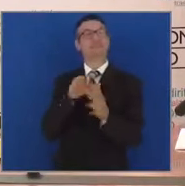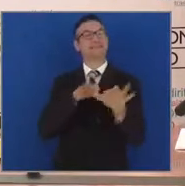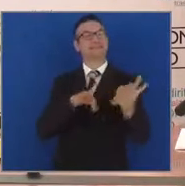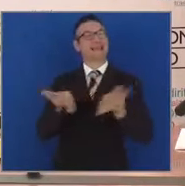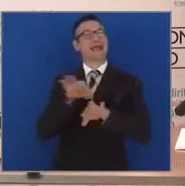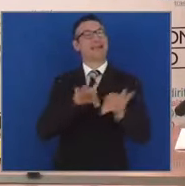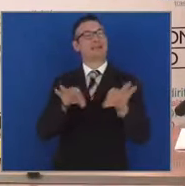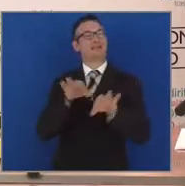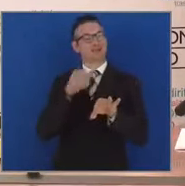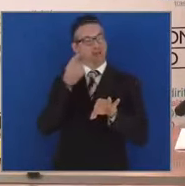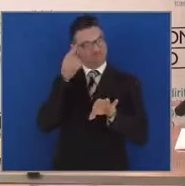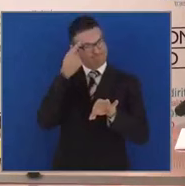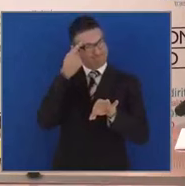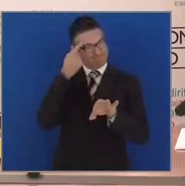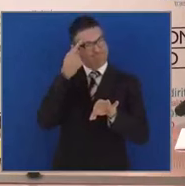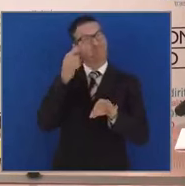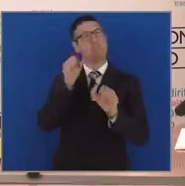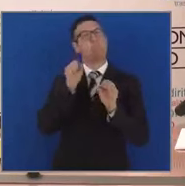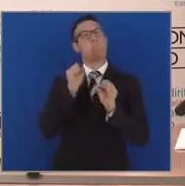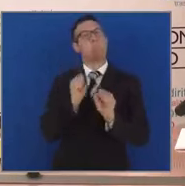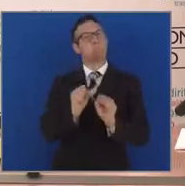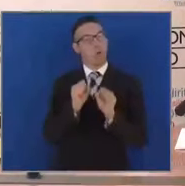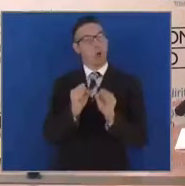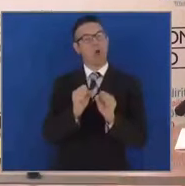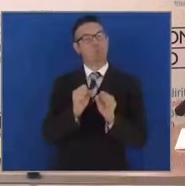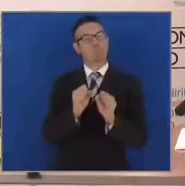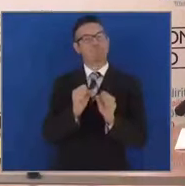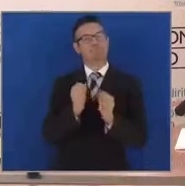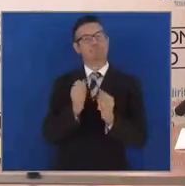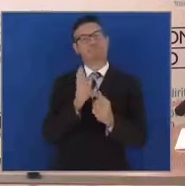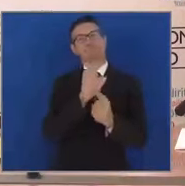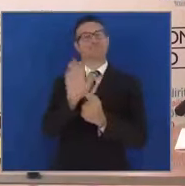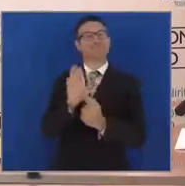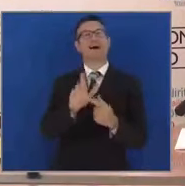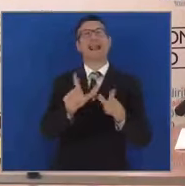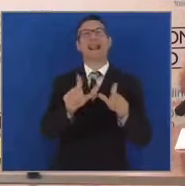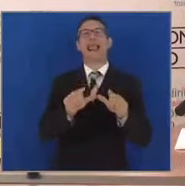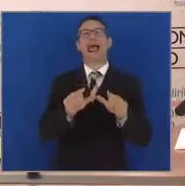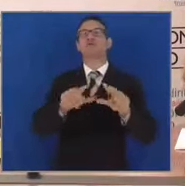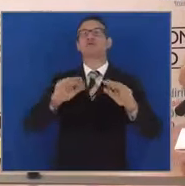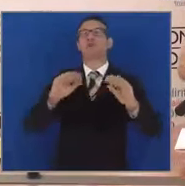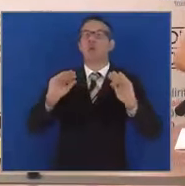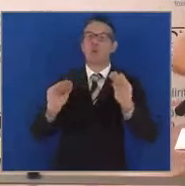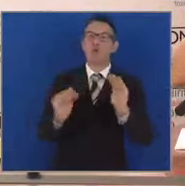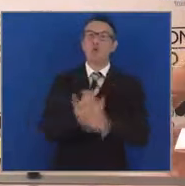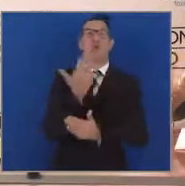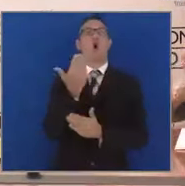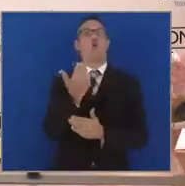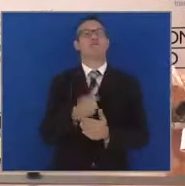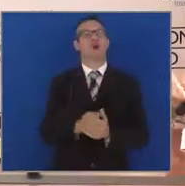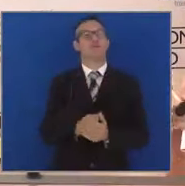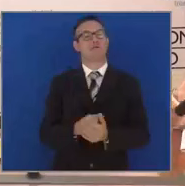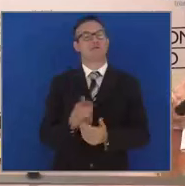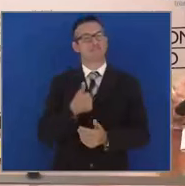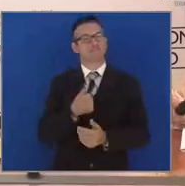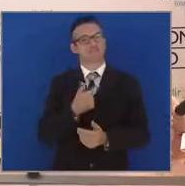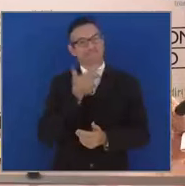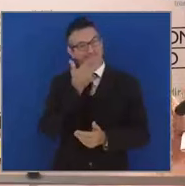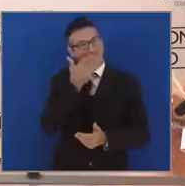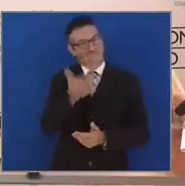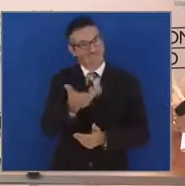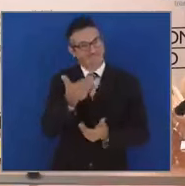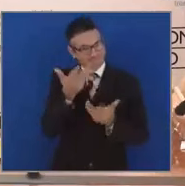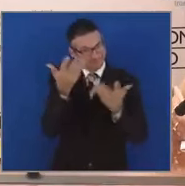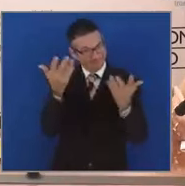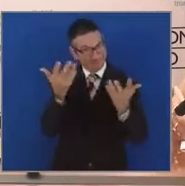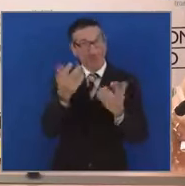possono farci parlare di un nuovo volto del Lazio. Vi confesso che oggi per noi, 48 ore fa c'è stata